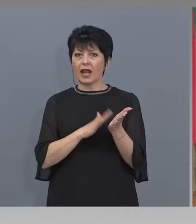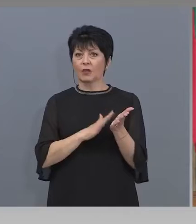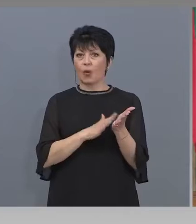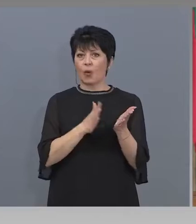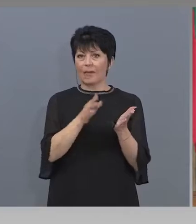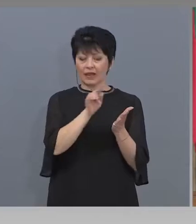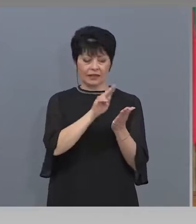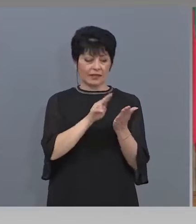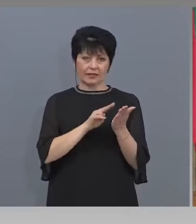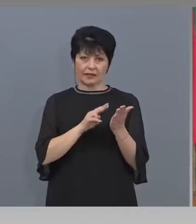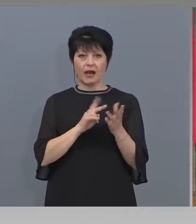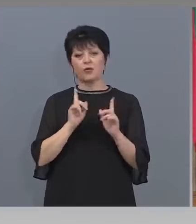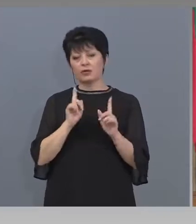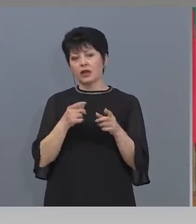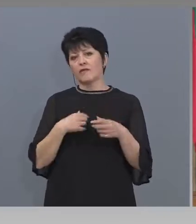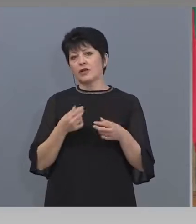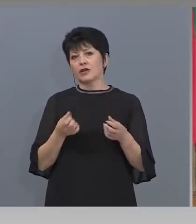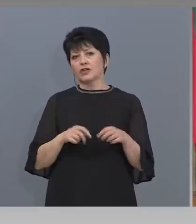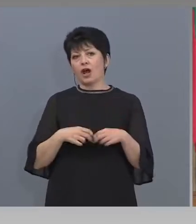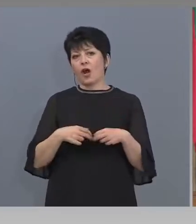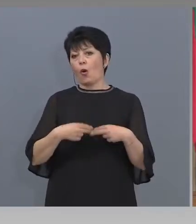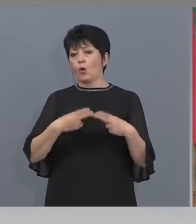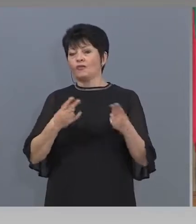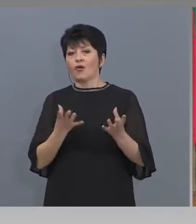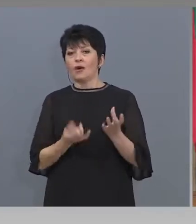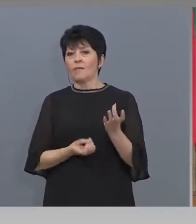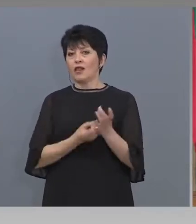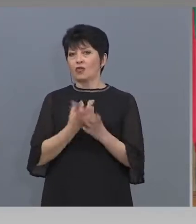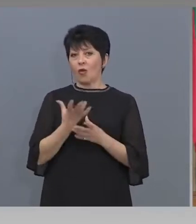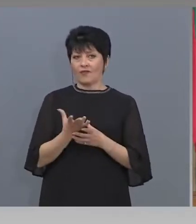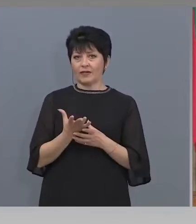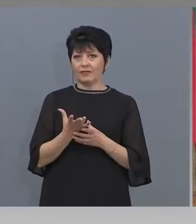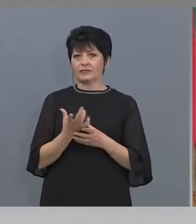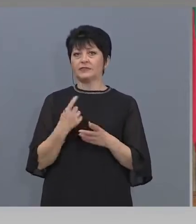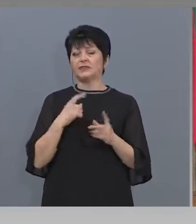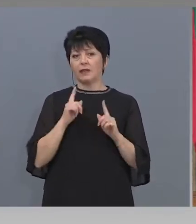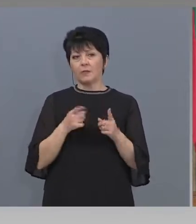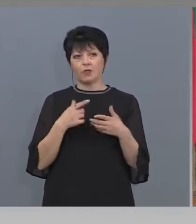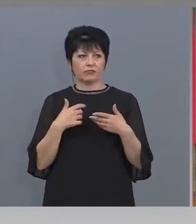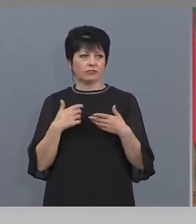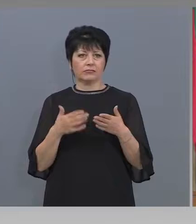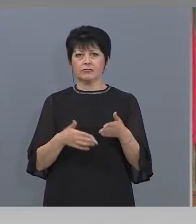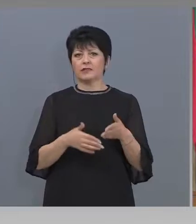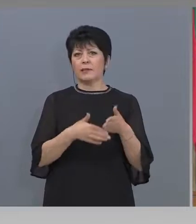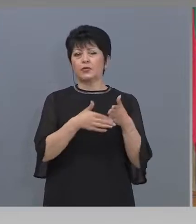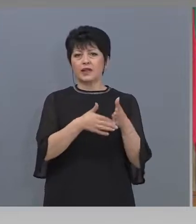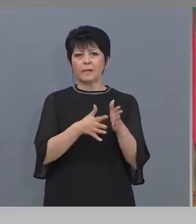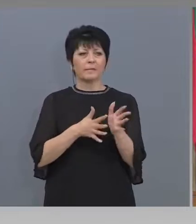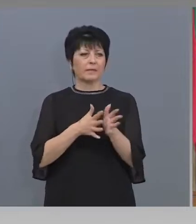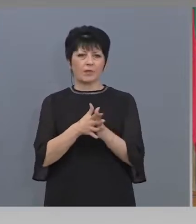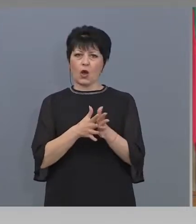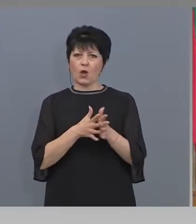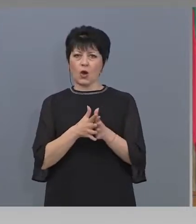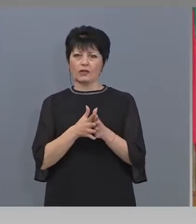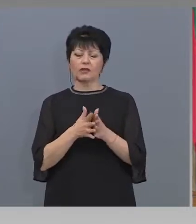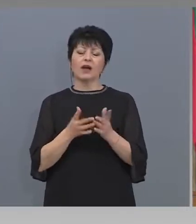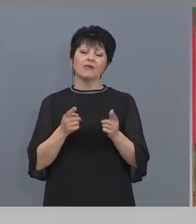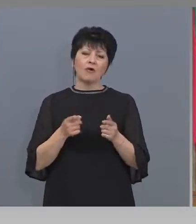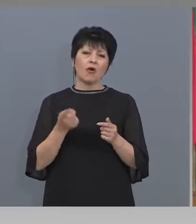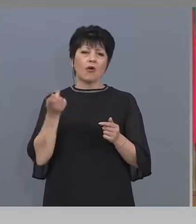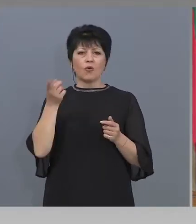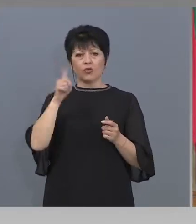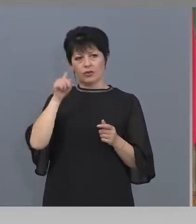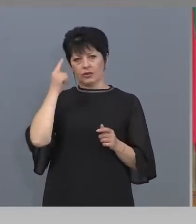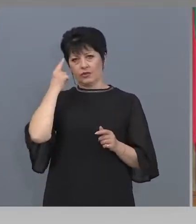за допълнителна, за да може да подкрепим и такива хора. Но това утре ще го решим с Фонд